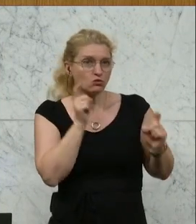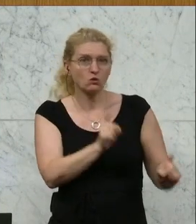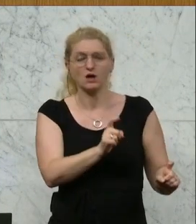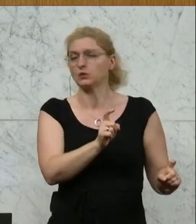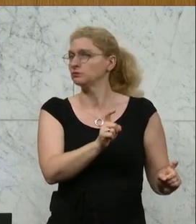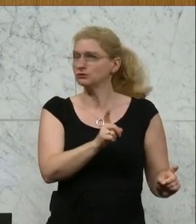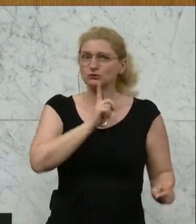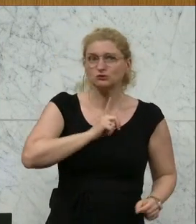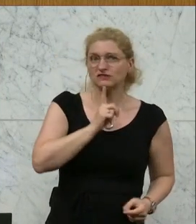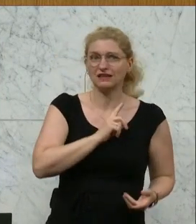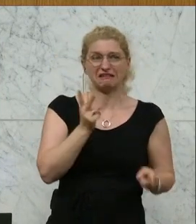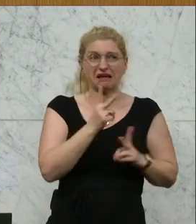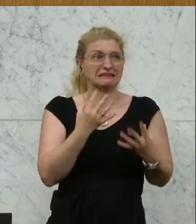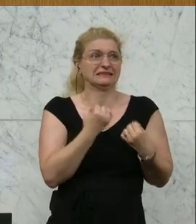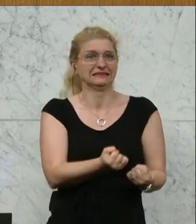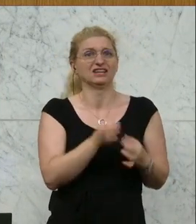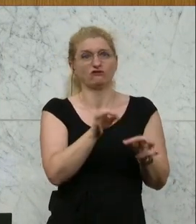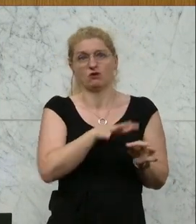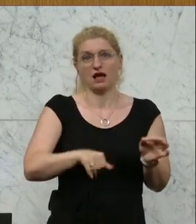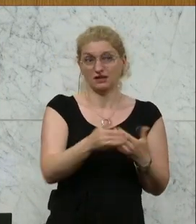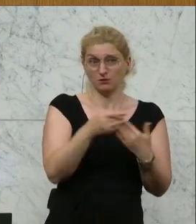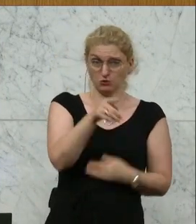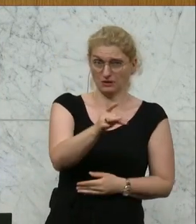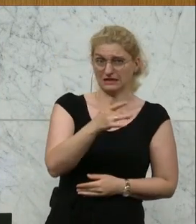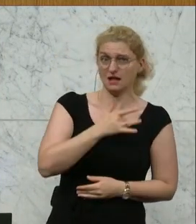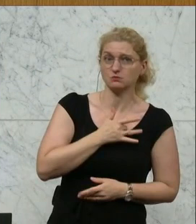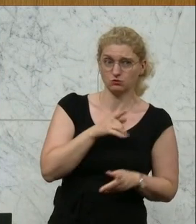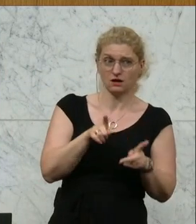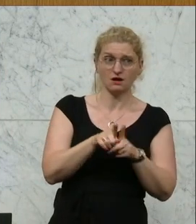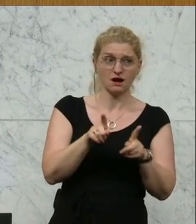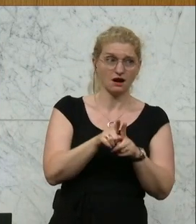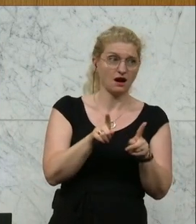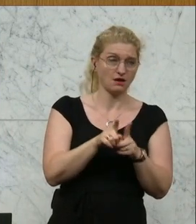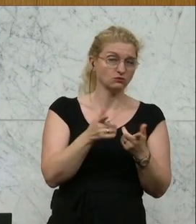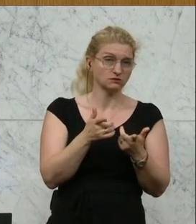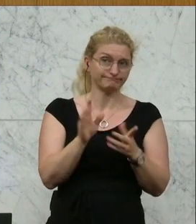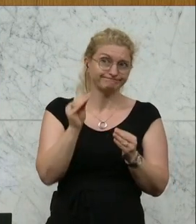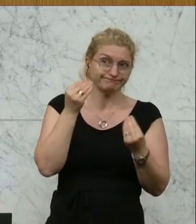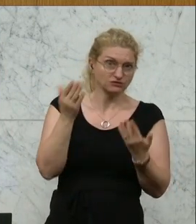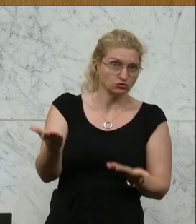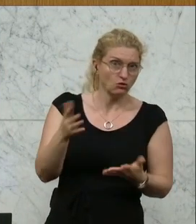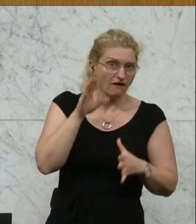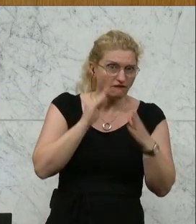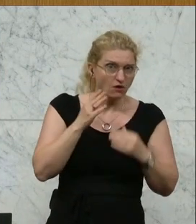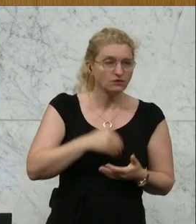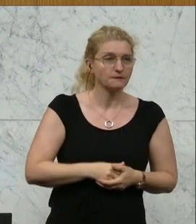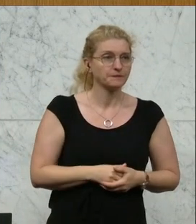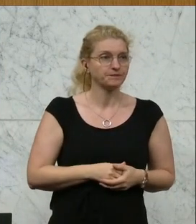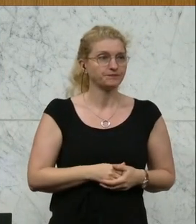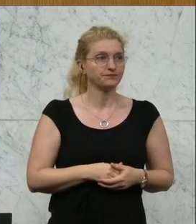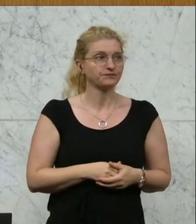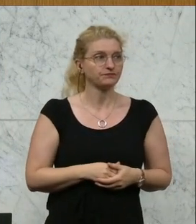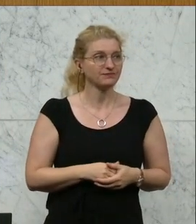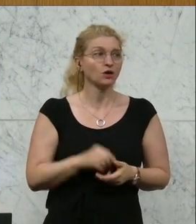dem Ausmaß sichergestellt werden kann, in Salzburg auch mitgeteilt werden bekommen. Und das ist ein